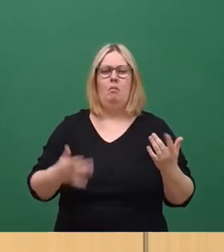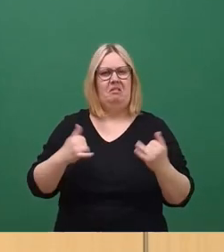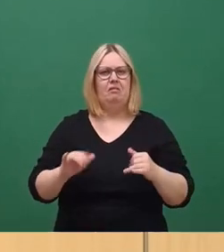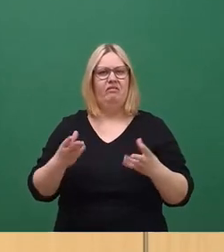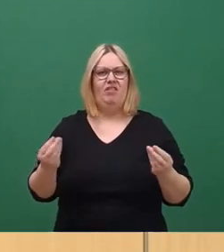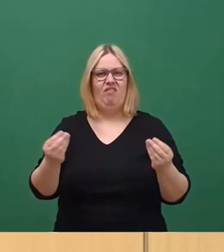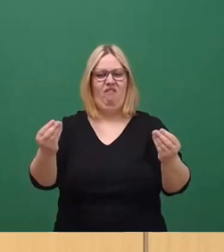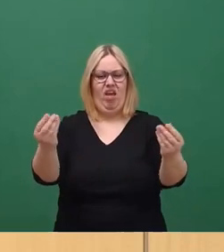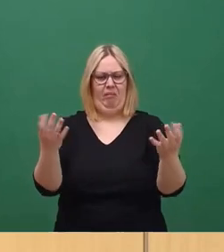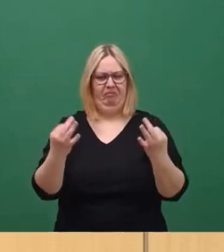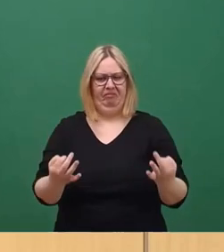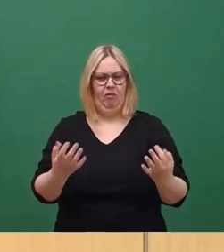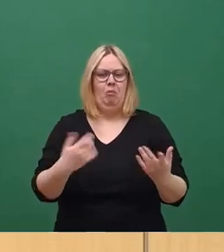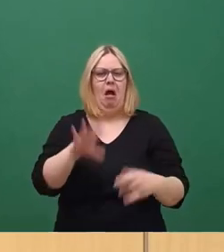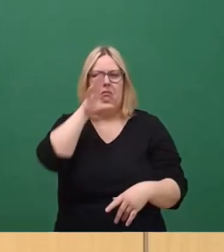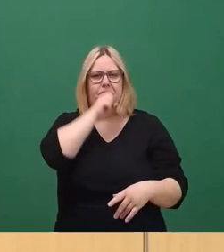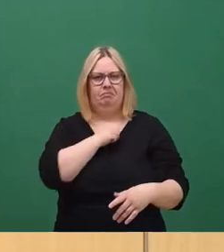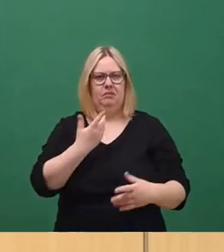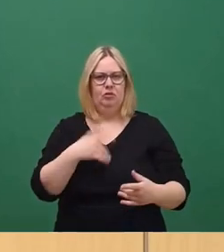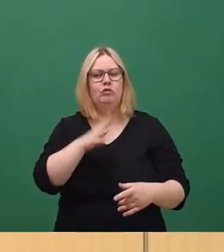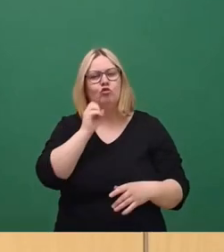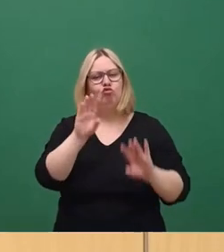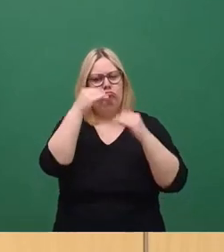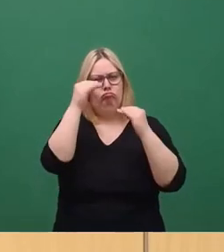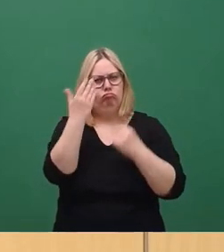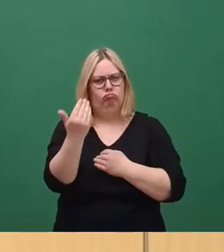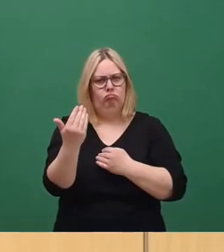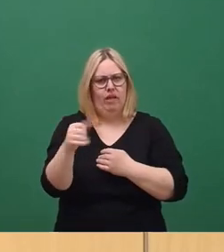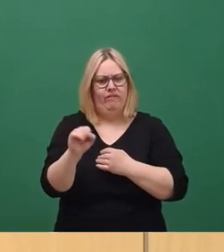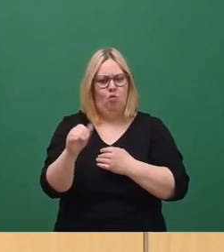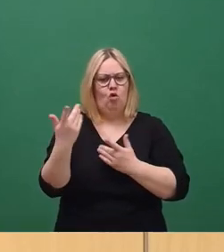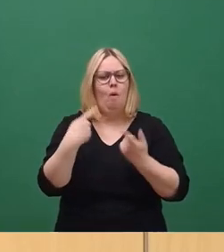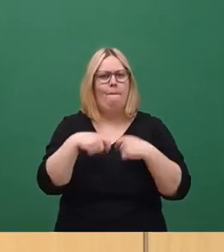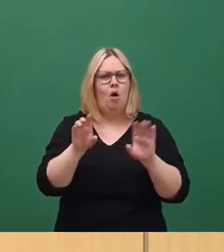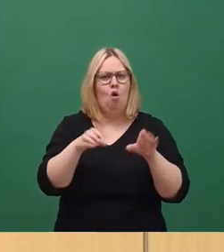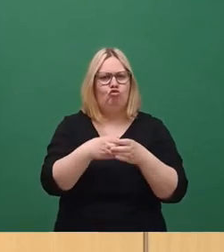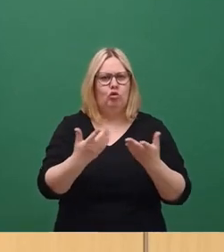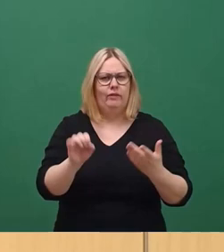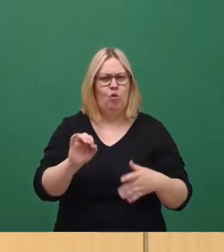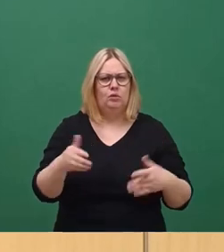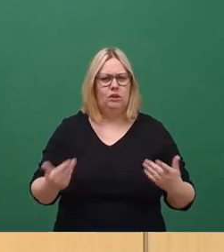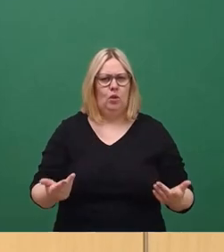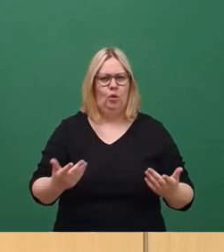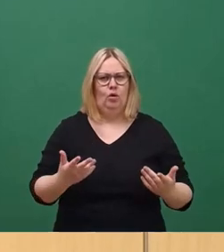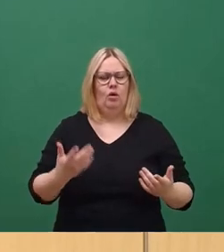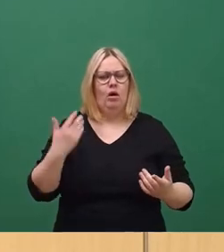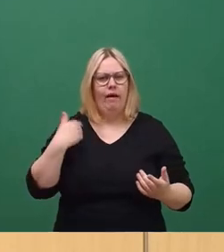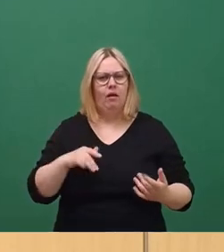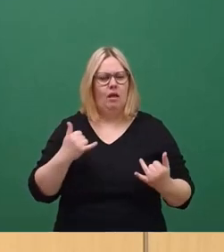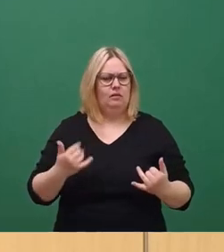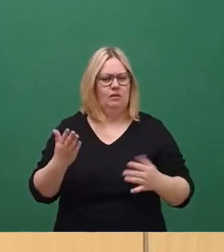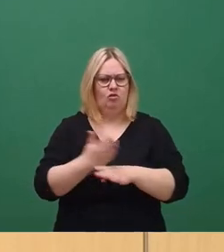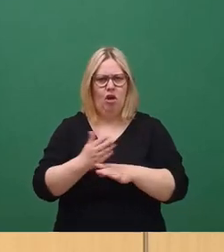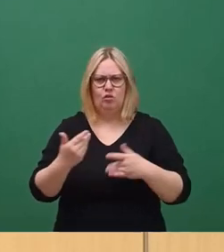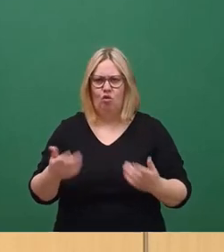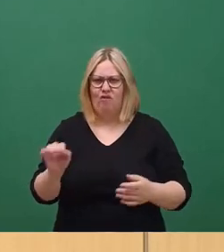Dazu hätte ich gerne eine Erklärung, dann spätestens im Bauausschuss, was das Anliegen von Herrn Vorgott ist und warum er ausgerechnet